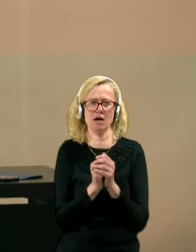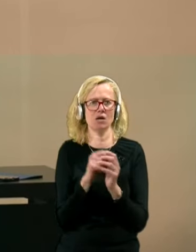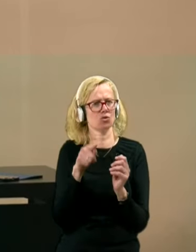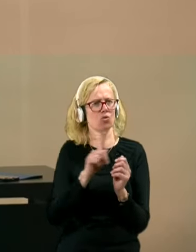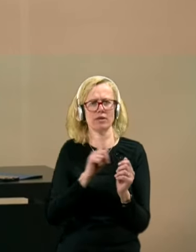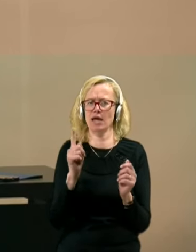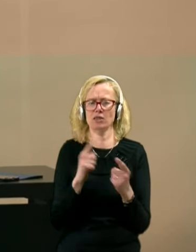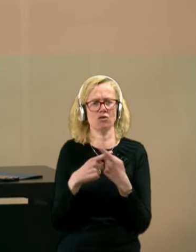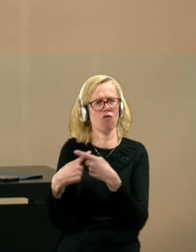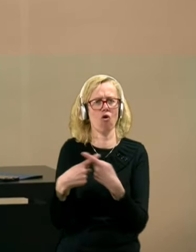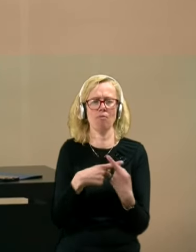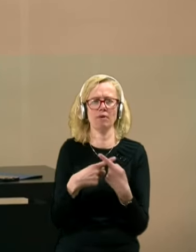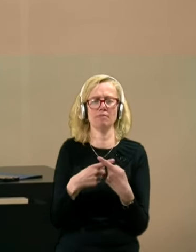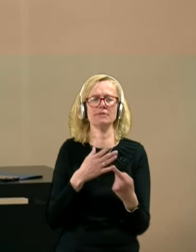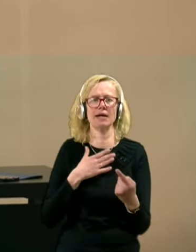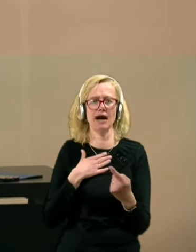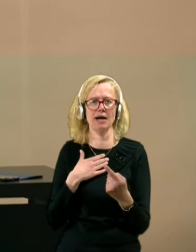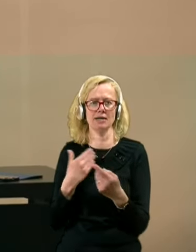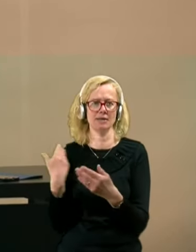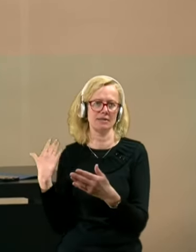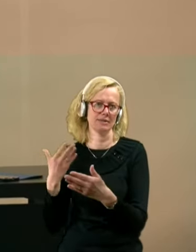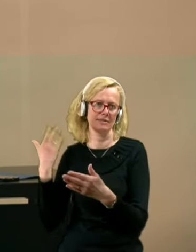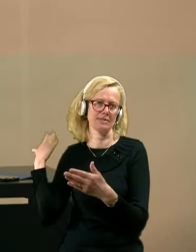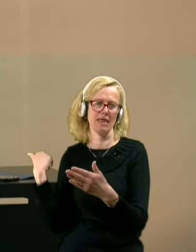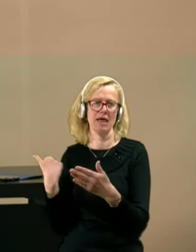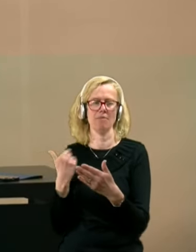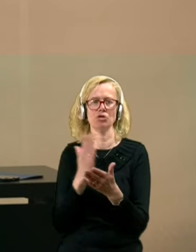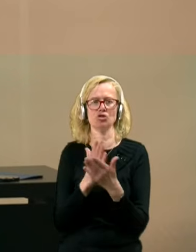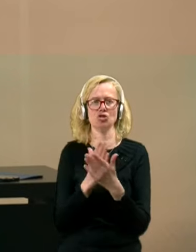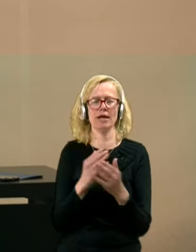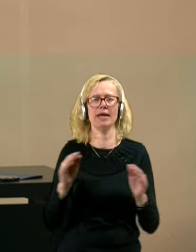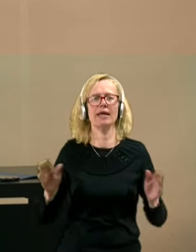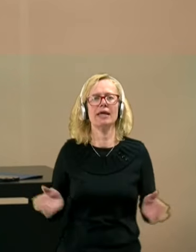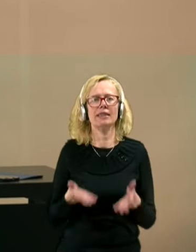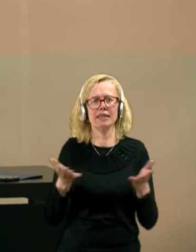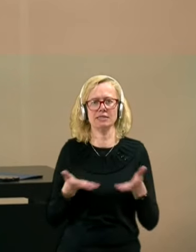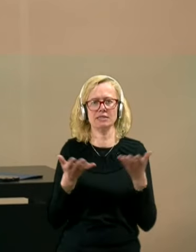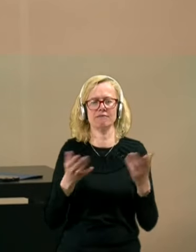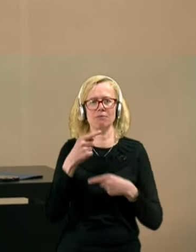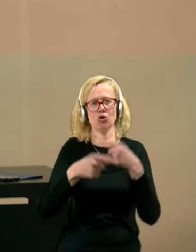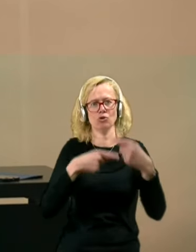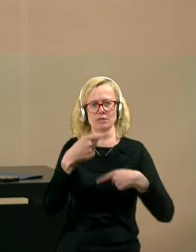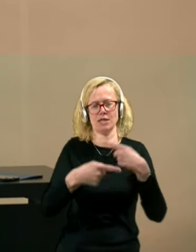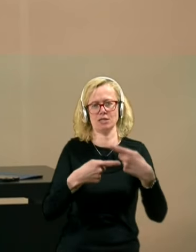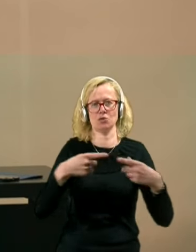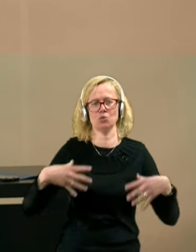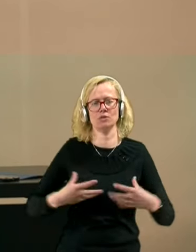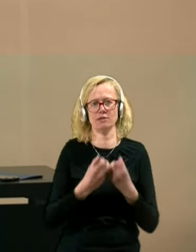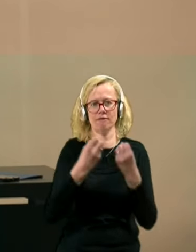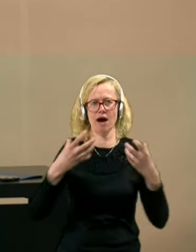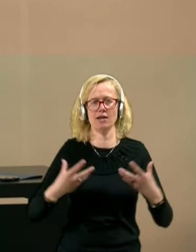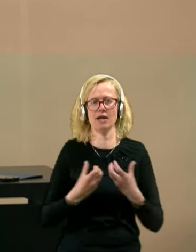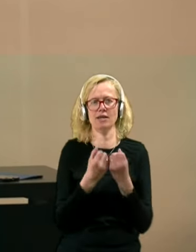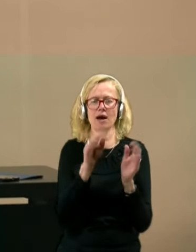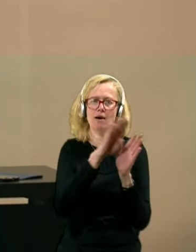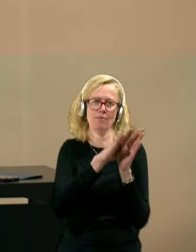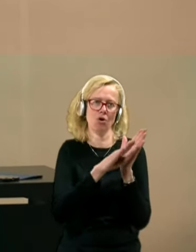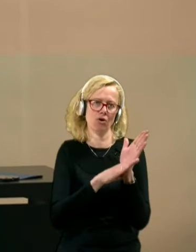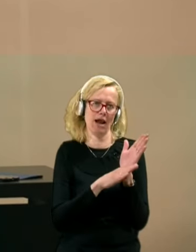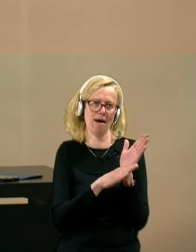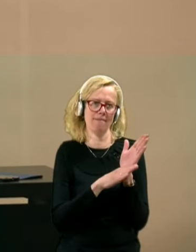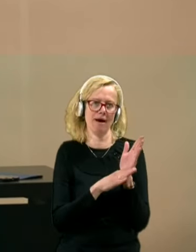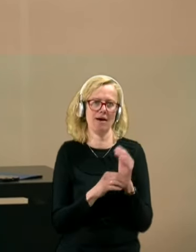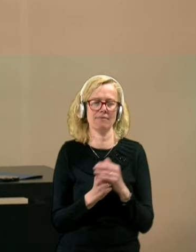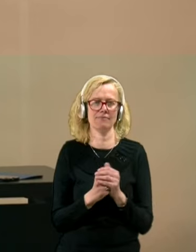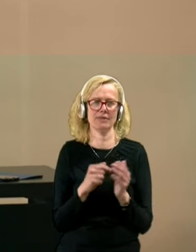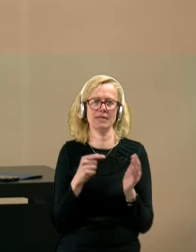zato, ker je za nami intenziven proces ustvarjanja programa, s katerim